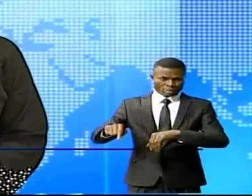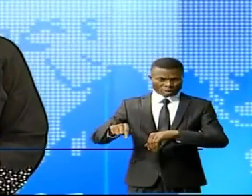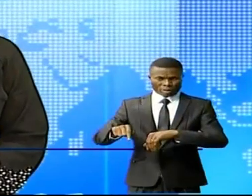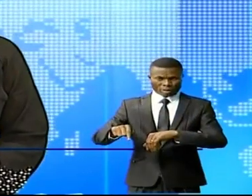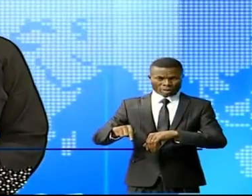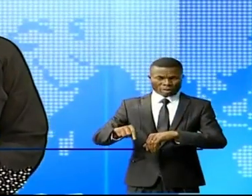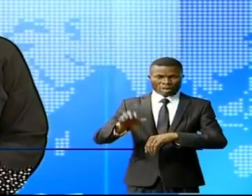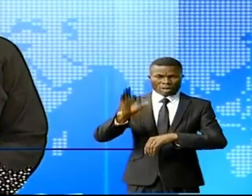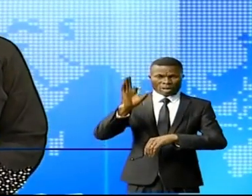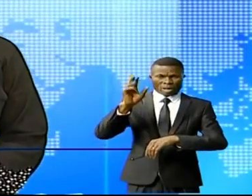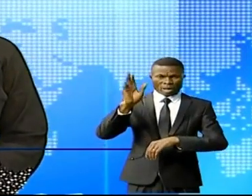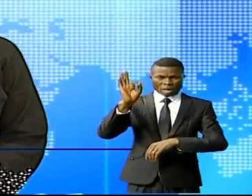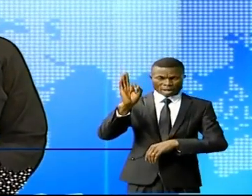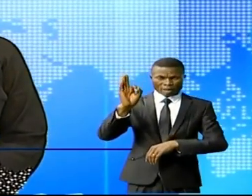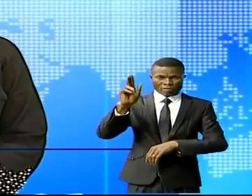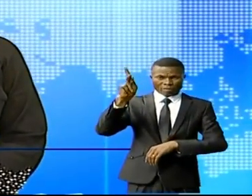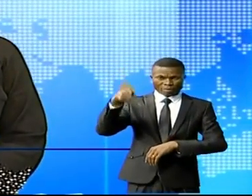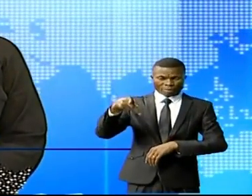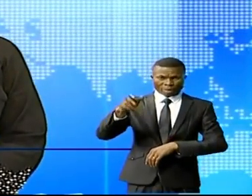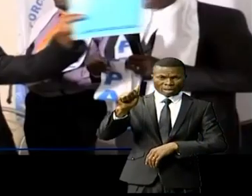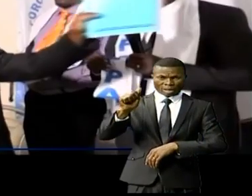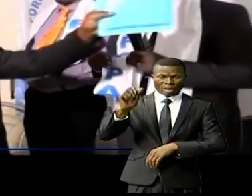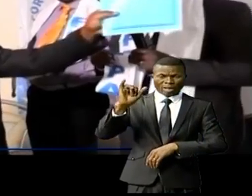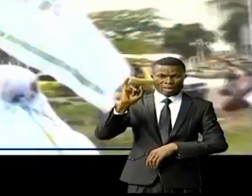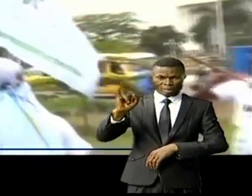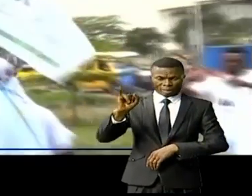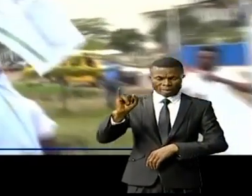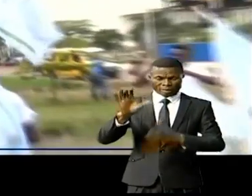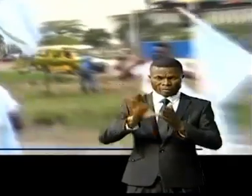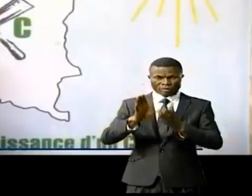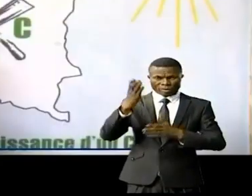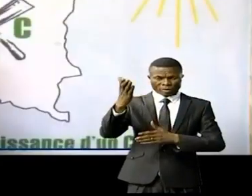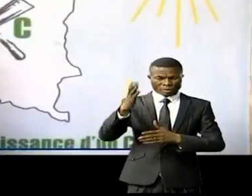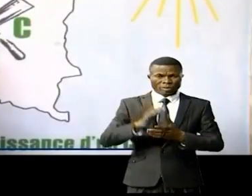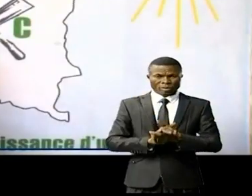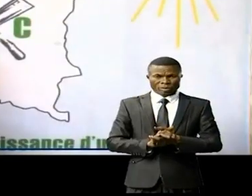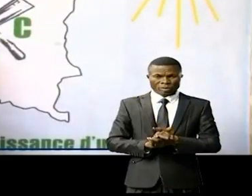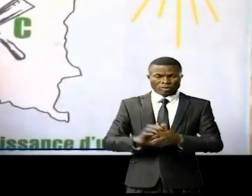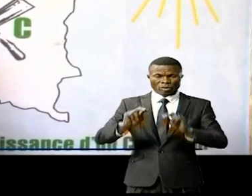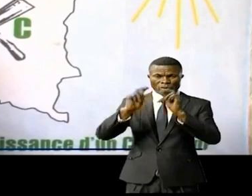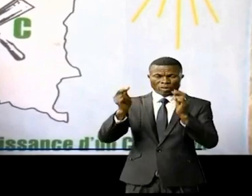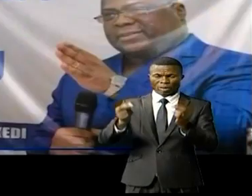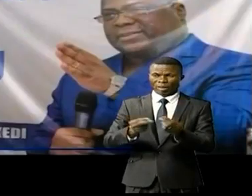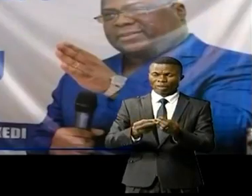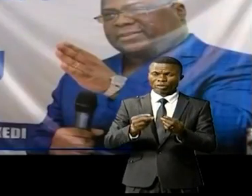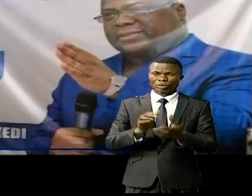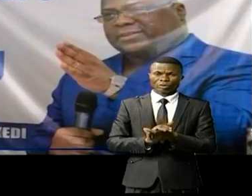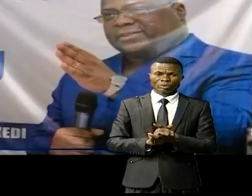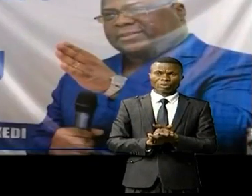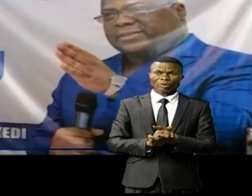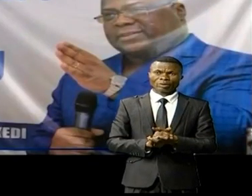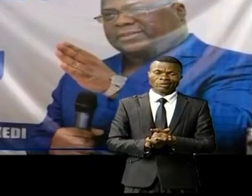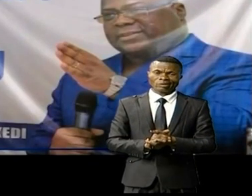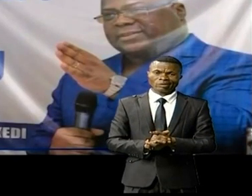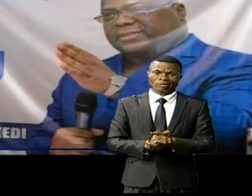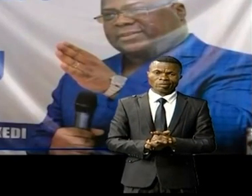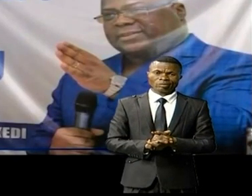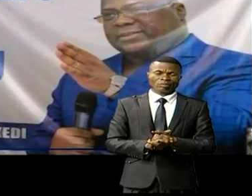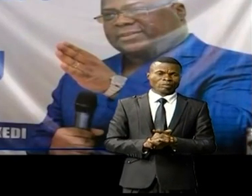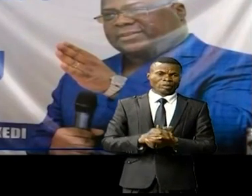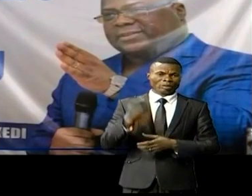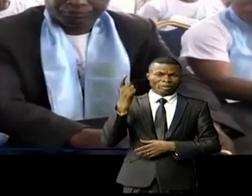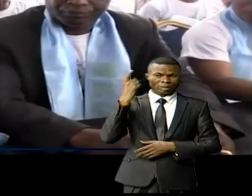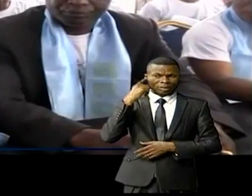FPAOU. Cédric Etina. Les cercles de forces politiques et sociales alliées à l'UDPS s'est